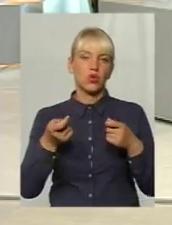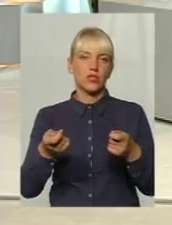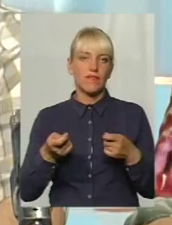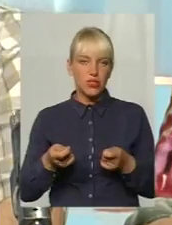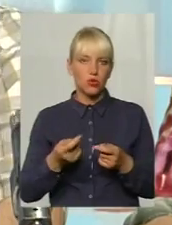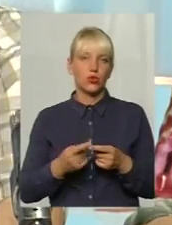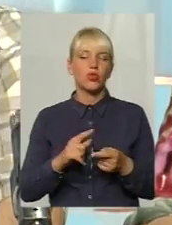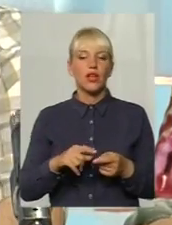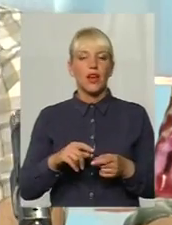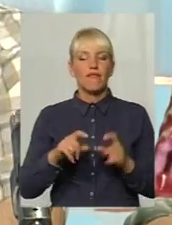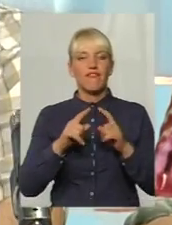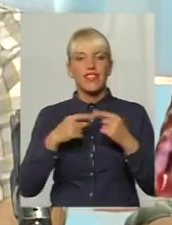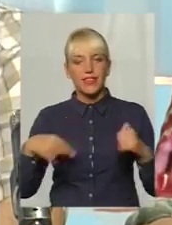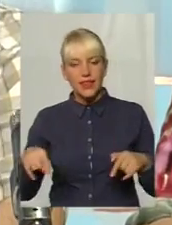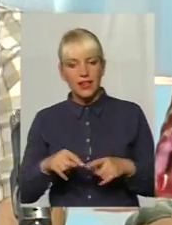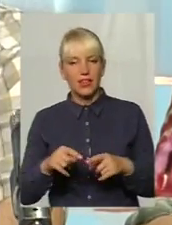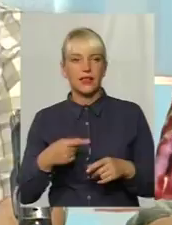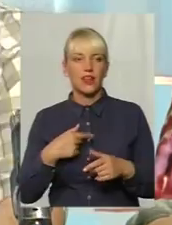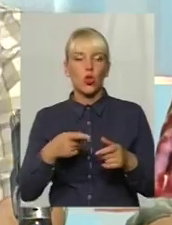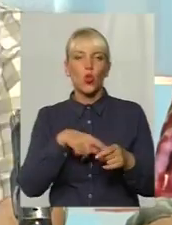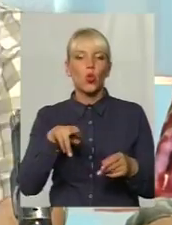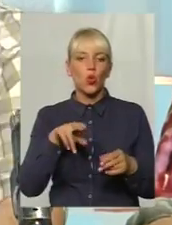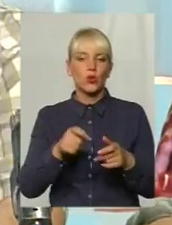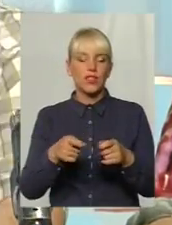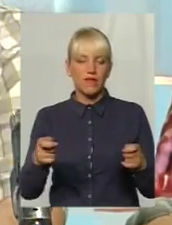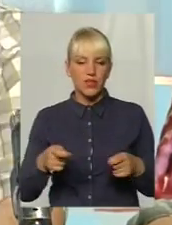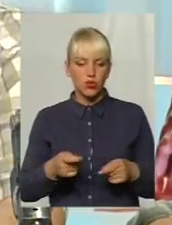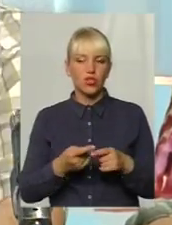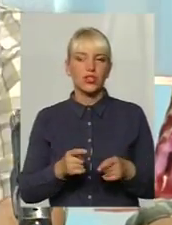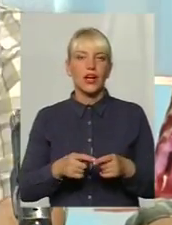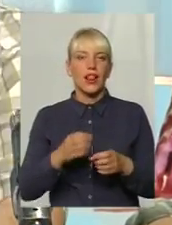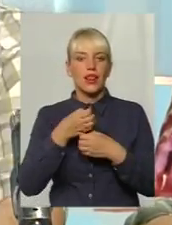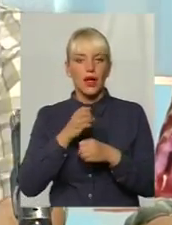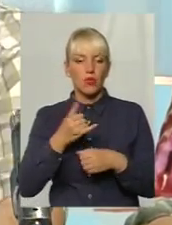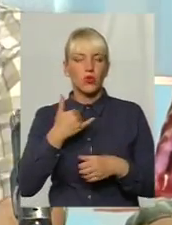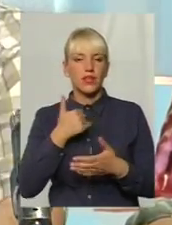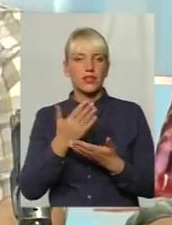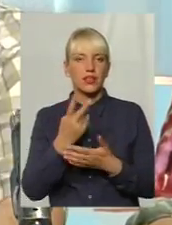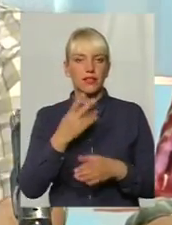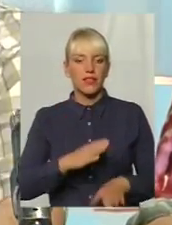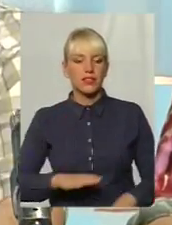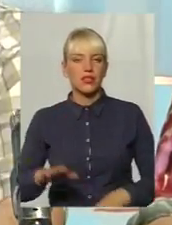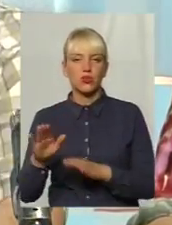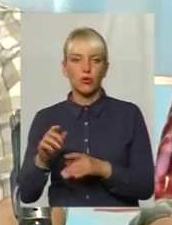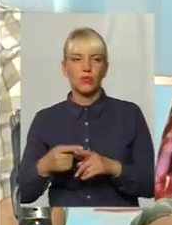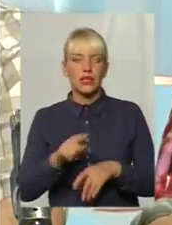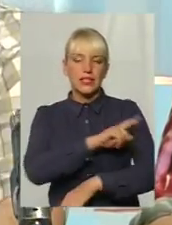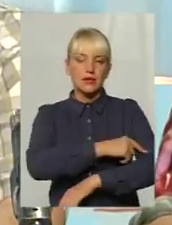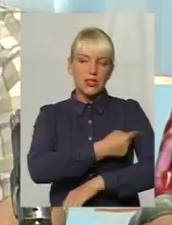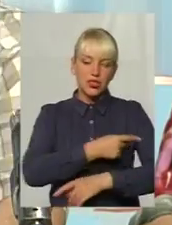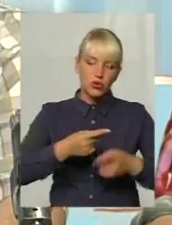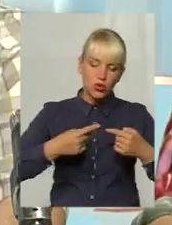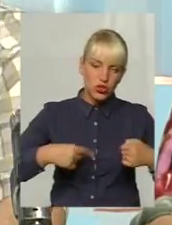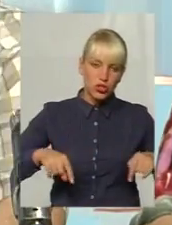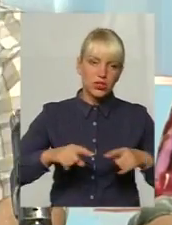амбулаторії. Там барбар Марія Олександрівна. У нас є два заступника з медичної частини, з охорони материнства, дитинства. У